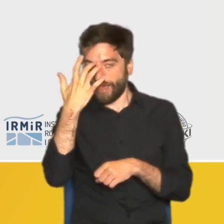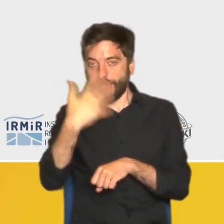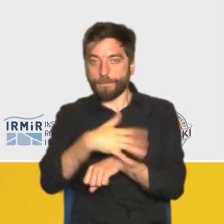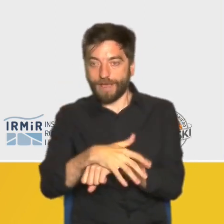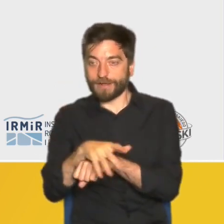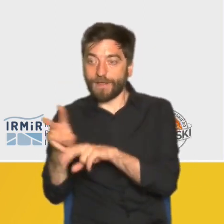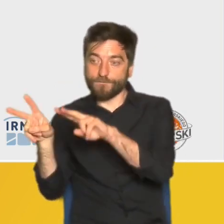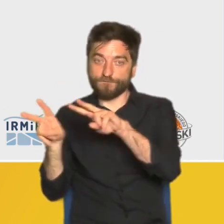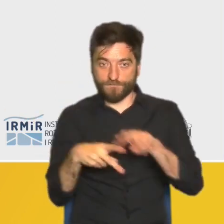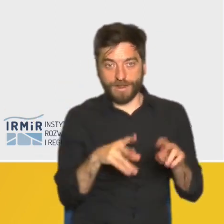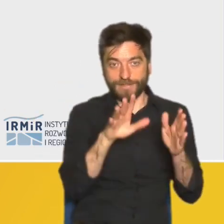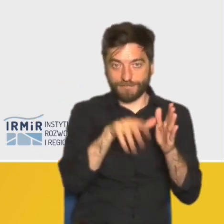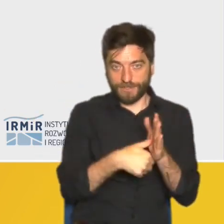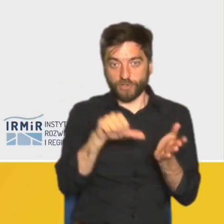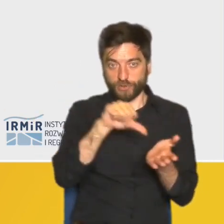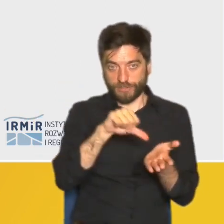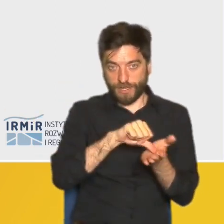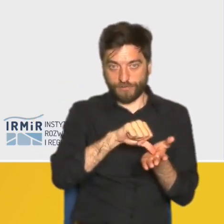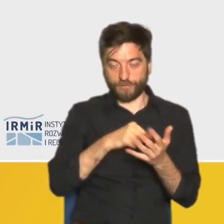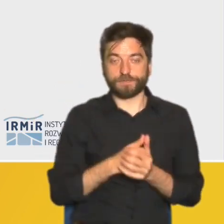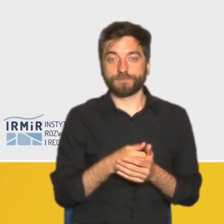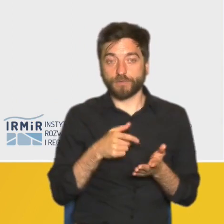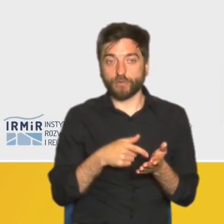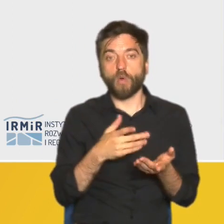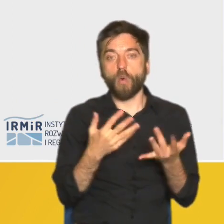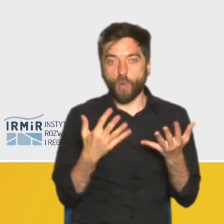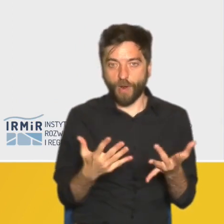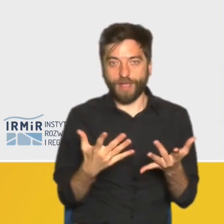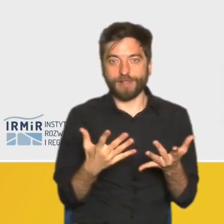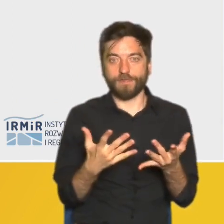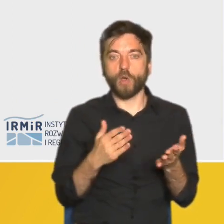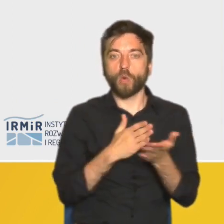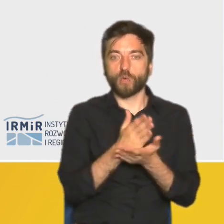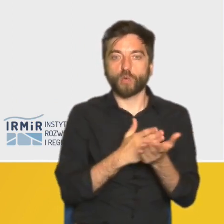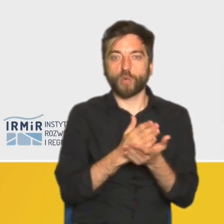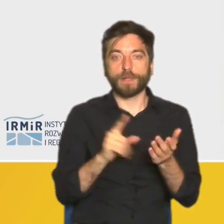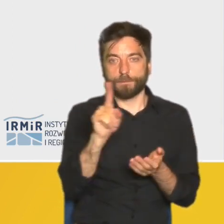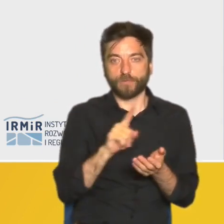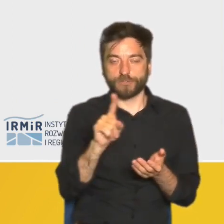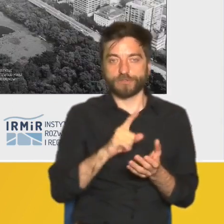wracać do miasta właśnie ze względu na ułatwiony dostęp do usług publicznych.